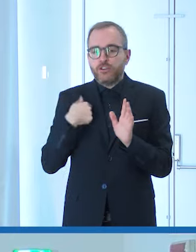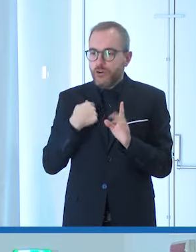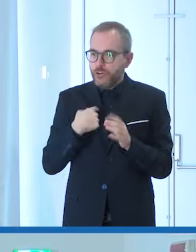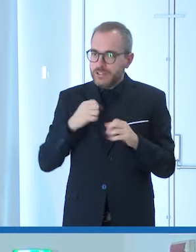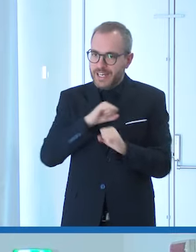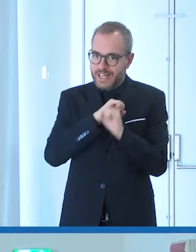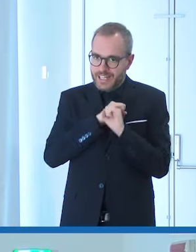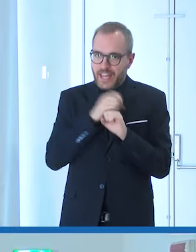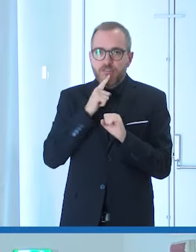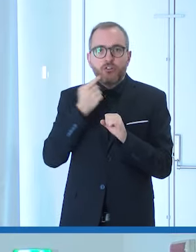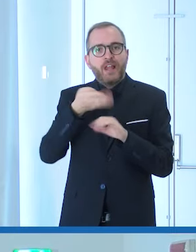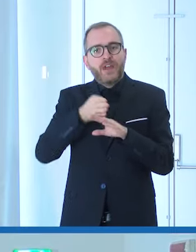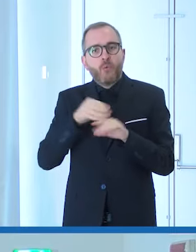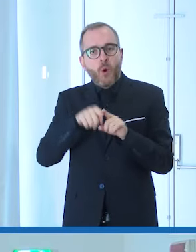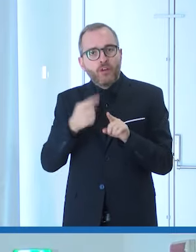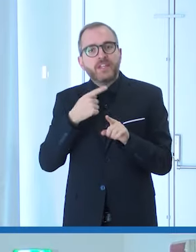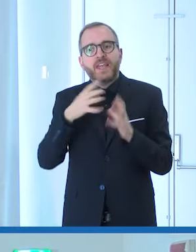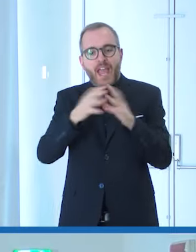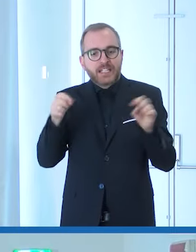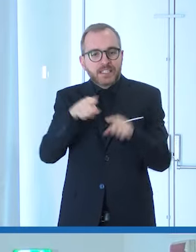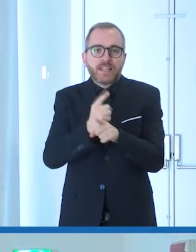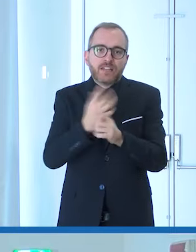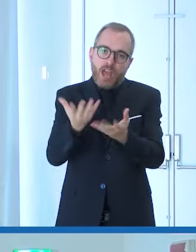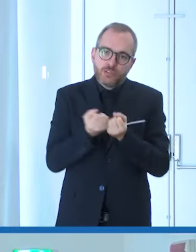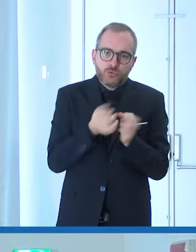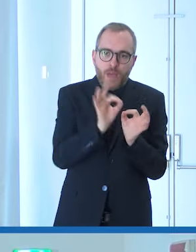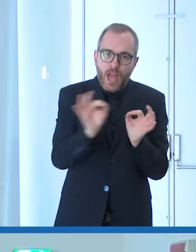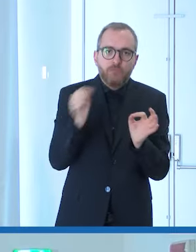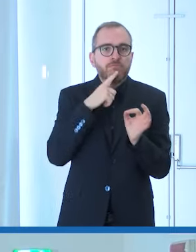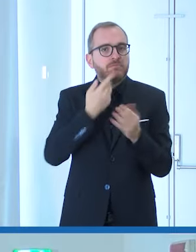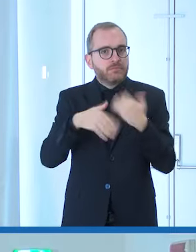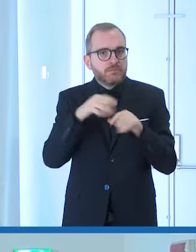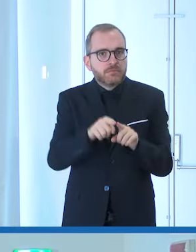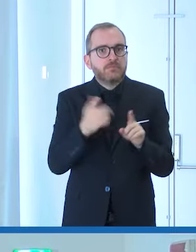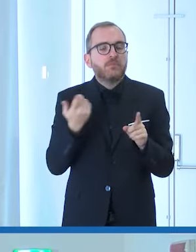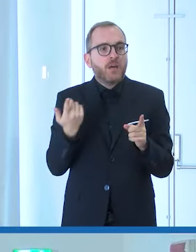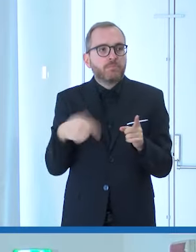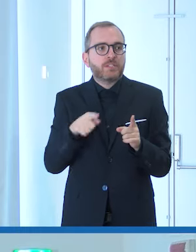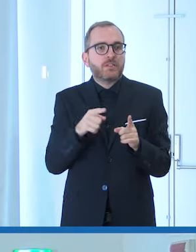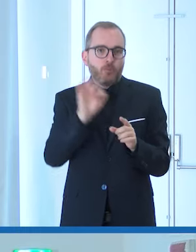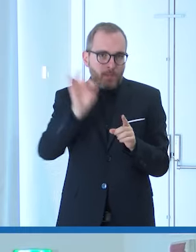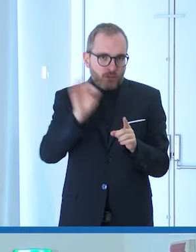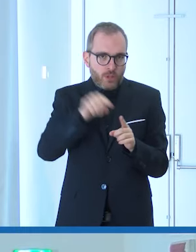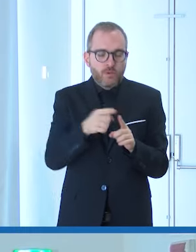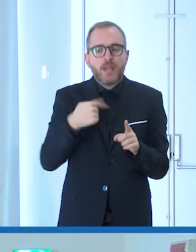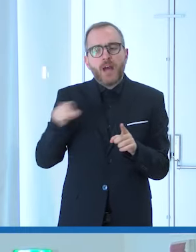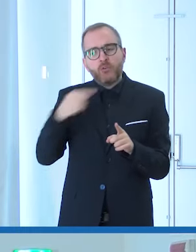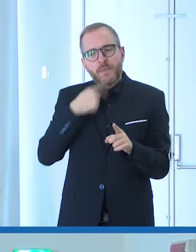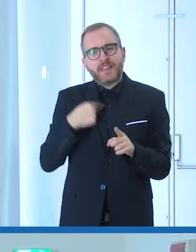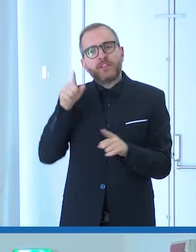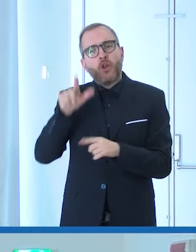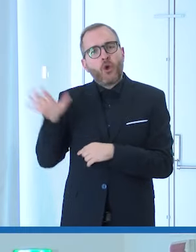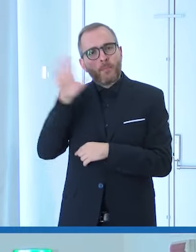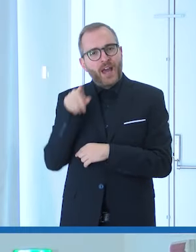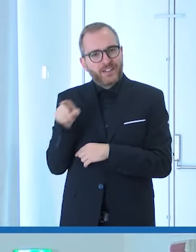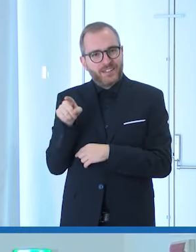più le quote non esisteranno più le quote però oggi ci servono e questo lo mostra ancora di più perché mi diceva che in Lombardia in